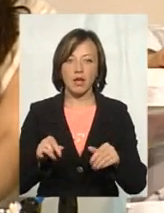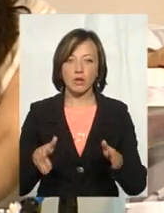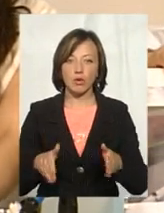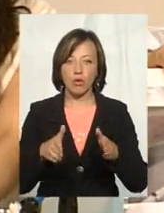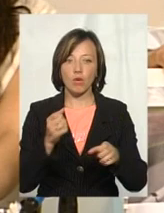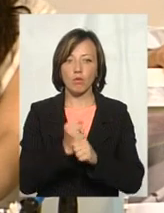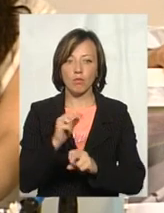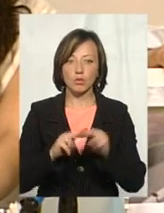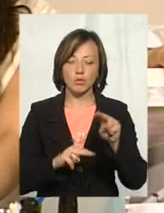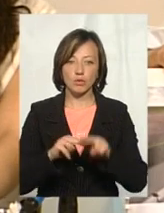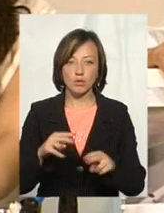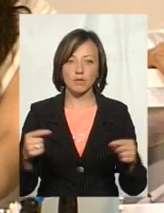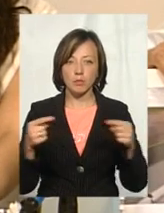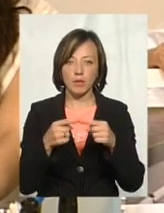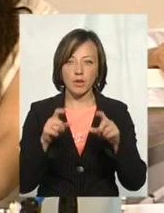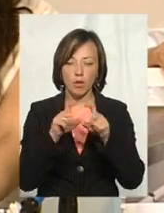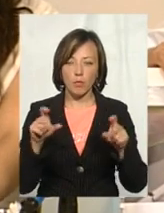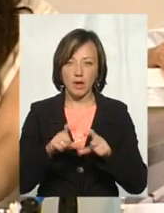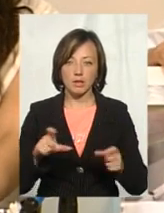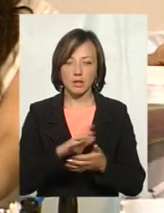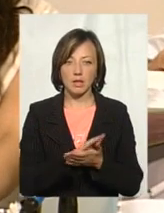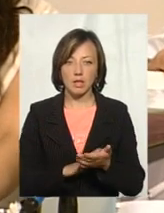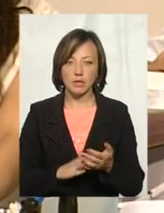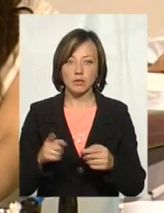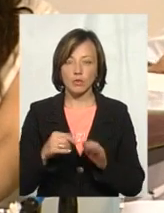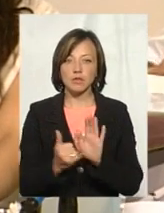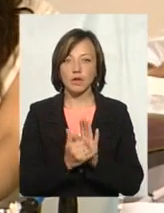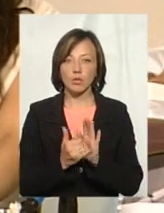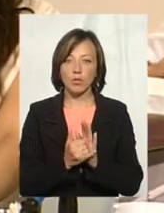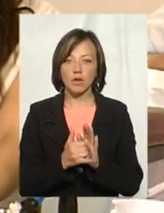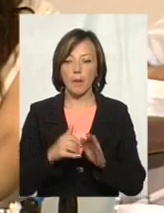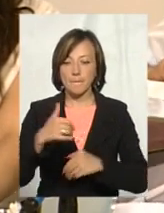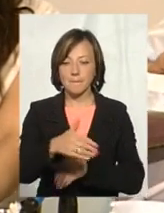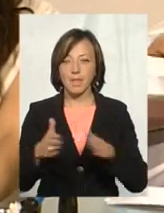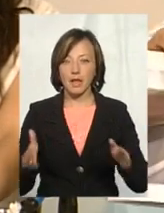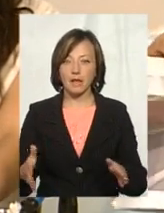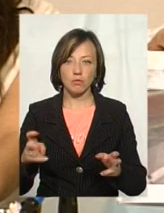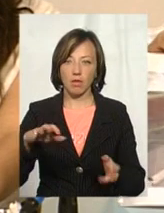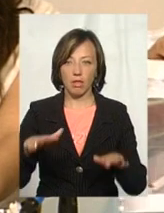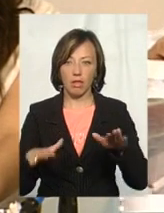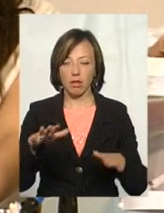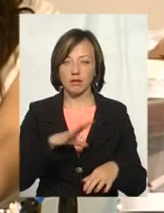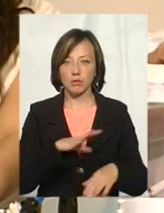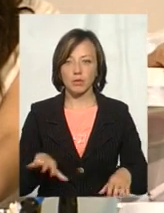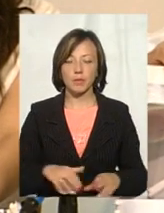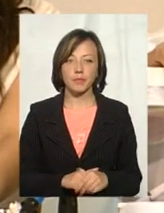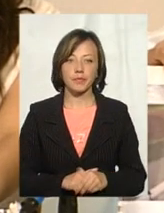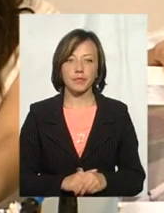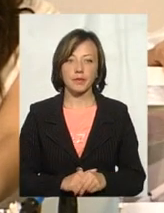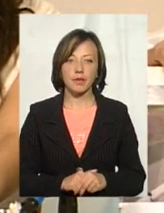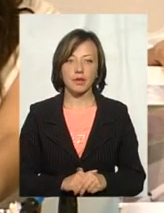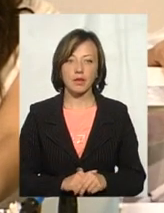дороги, будуються на ньому відповідні об'єкти і так далі. При цьому встановлюються аеродроми плити, щоб вони там не перекосилися. Тобто це